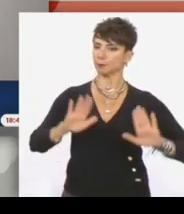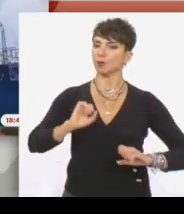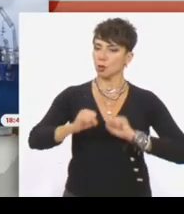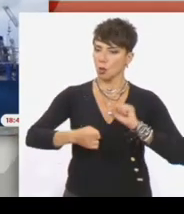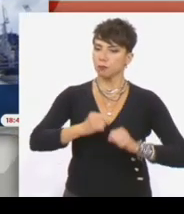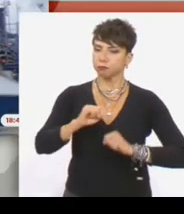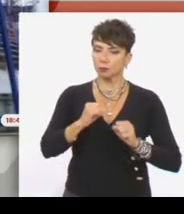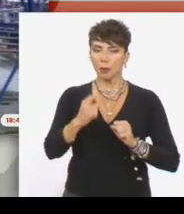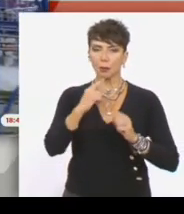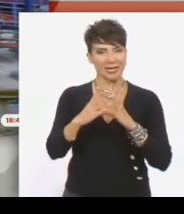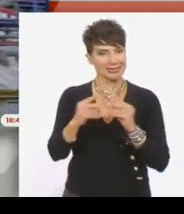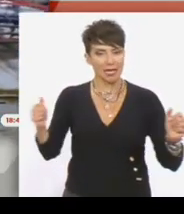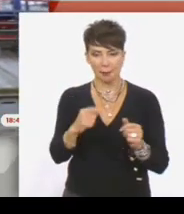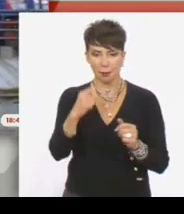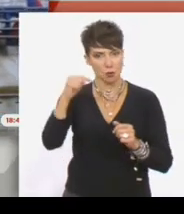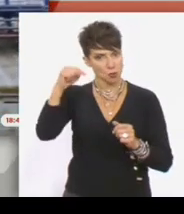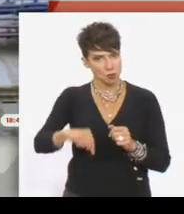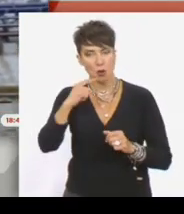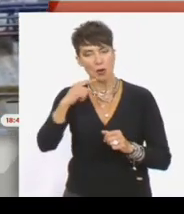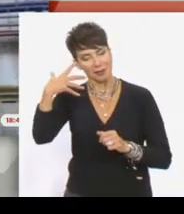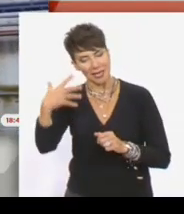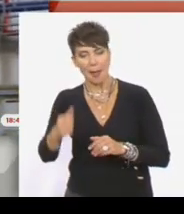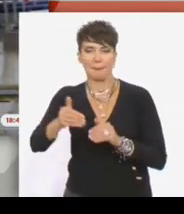εμπόδια και πως προχωρούν νέες εσοδοί ενεργειακού εφοδιασμού της Ένωσης.